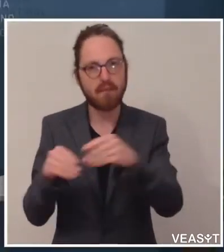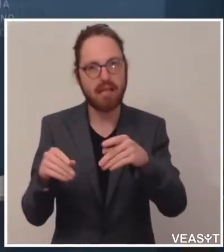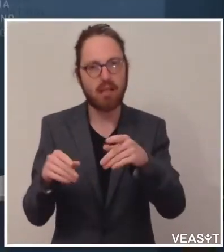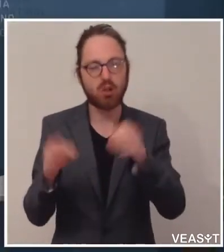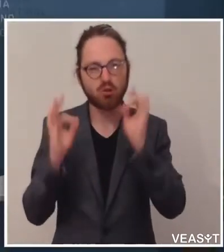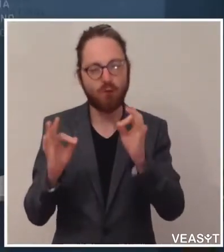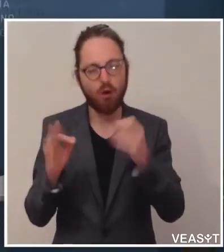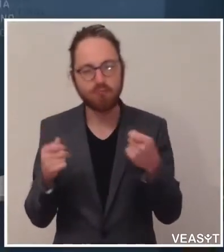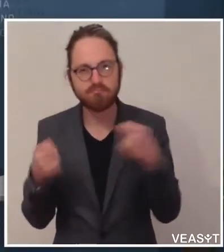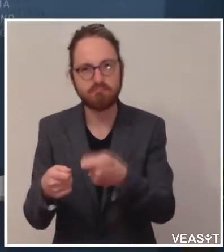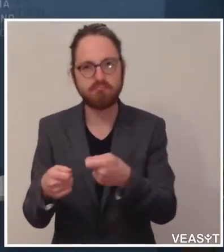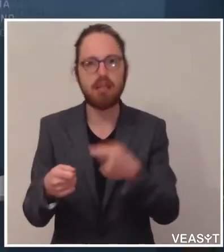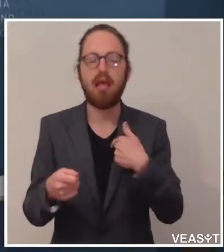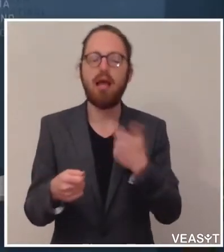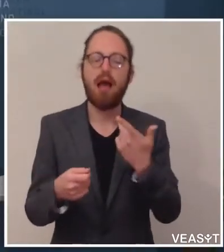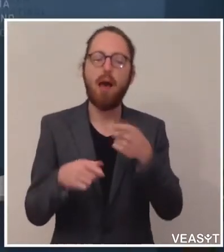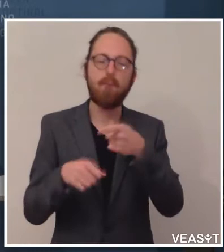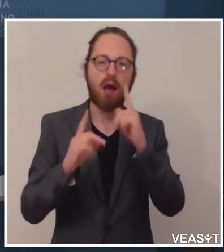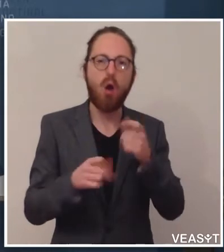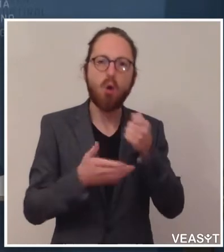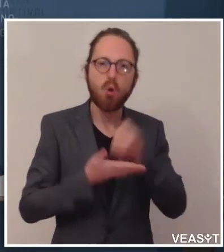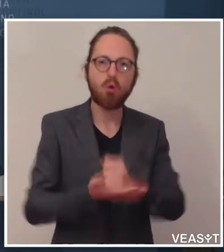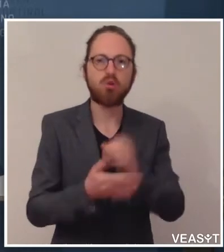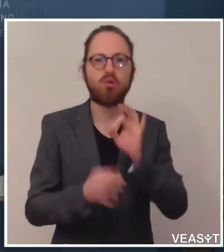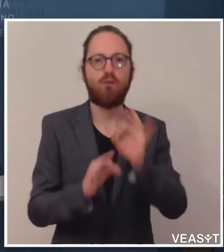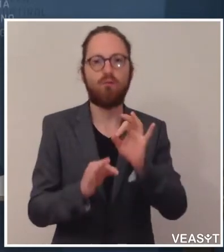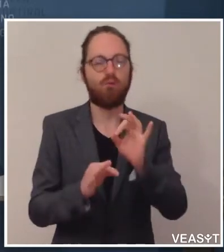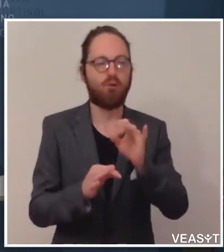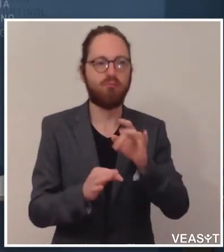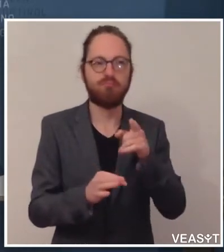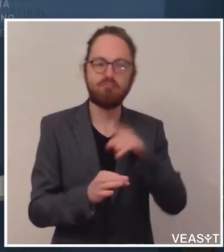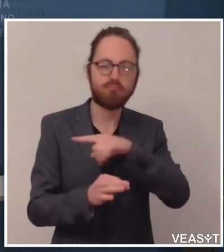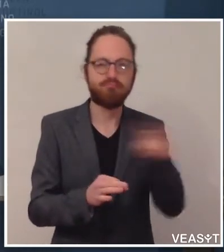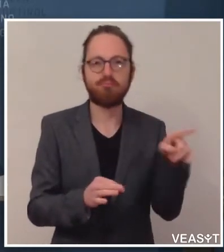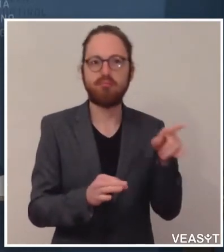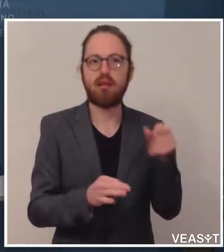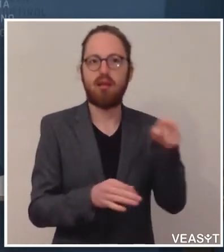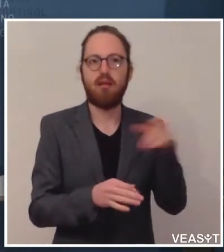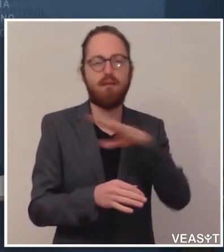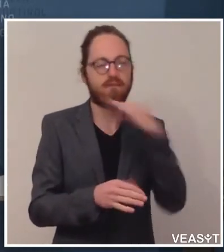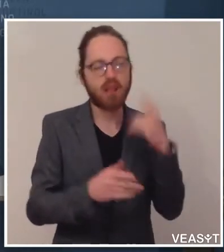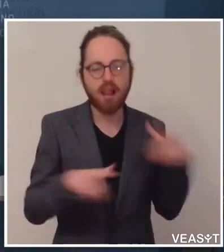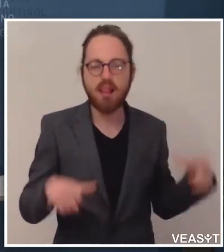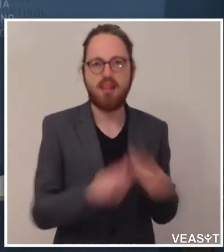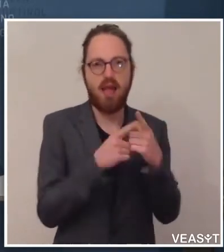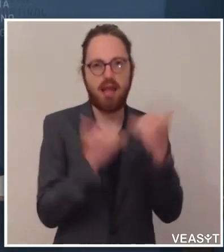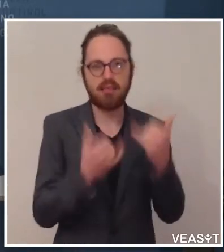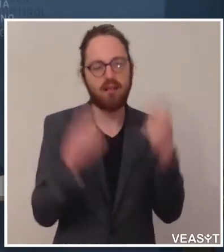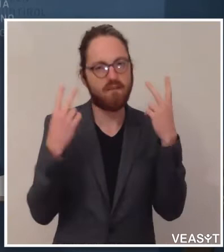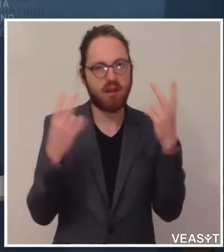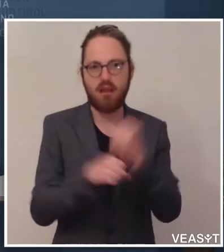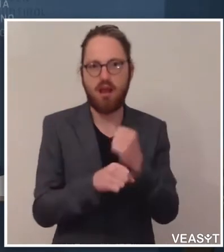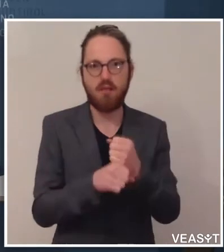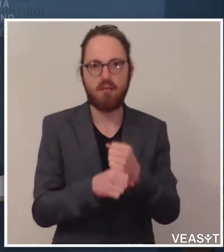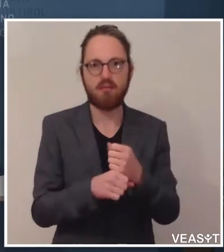jener dienen, die in dieser Zeit unheimlich Wertvolles leisten. Das sind einmal jene Einheitsbeiträge,